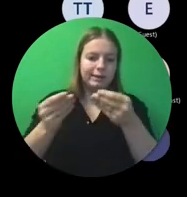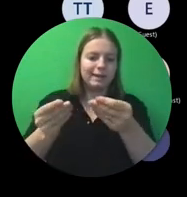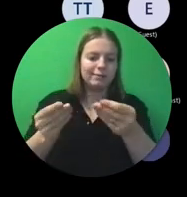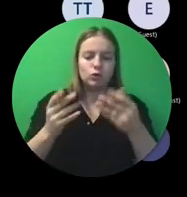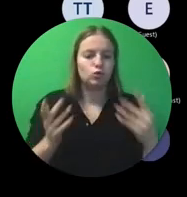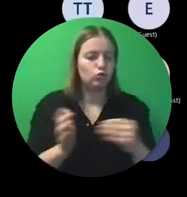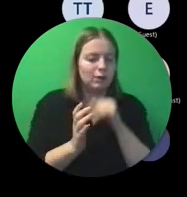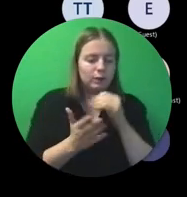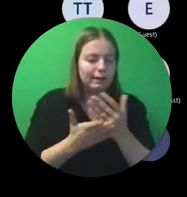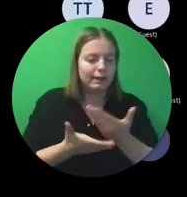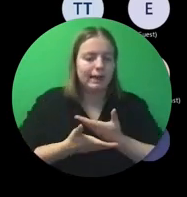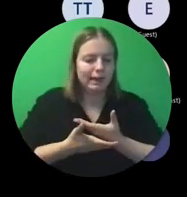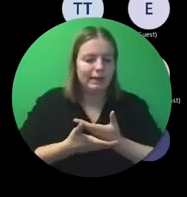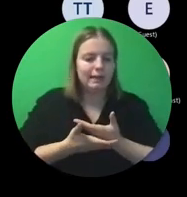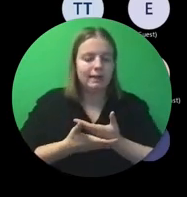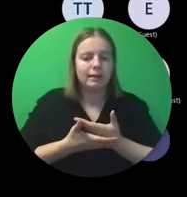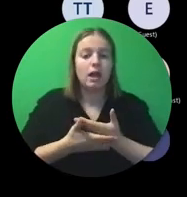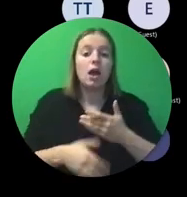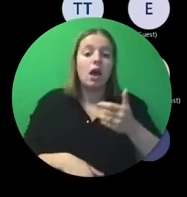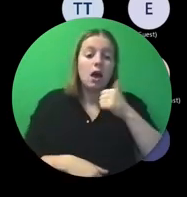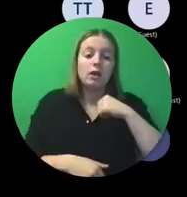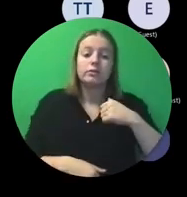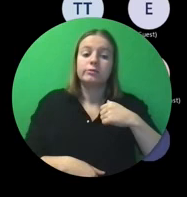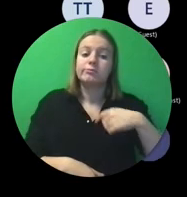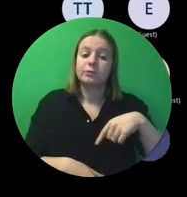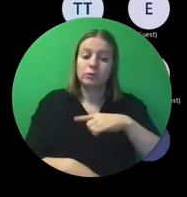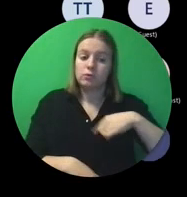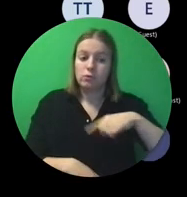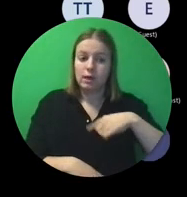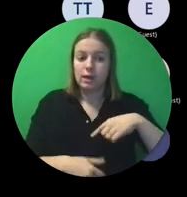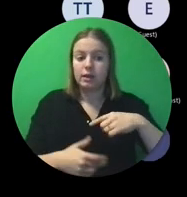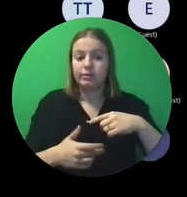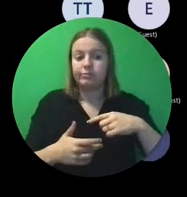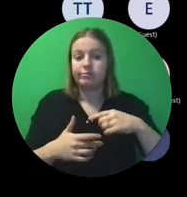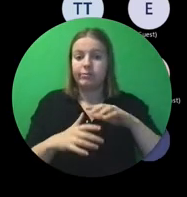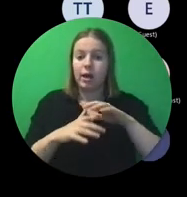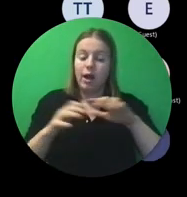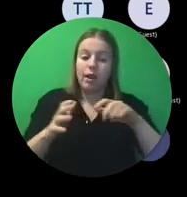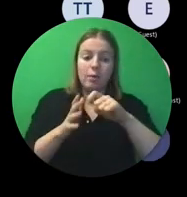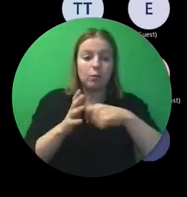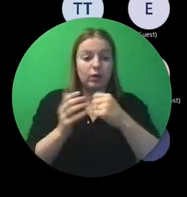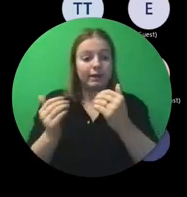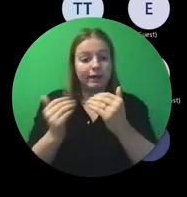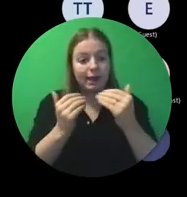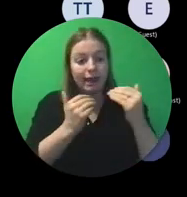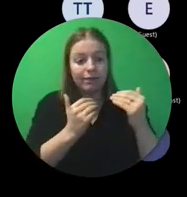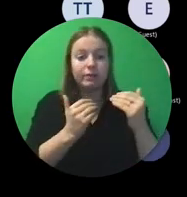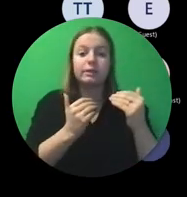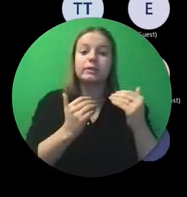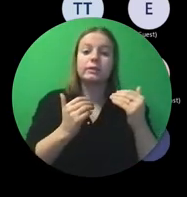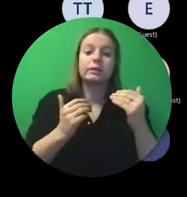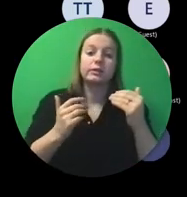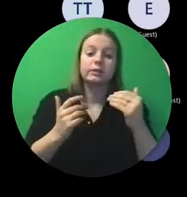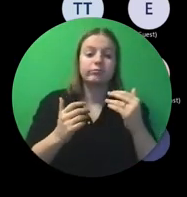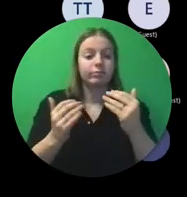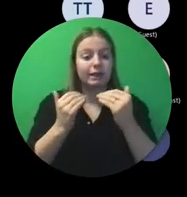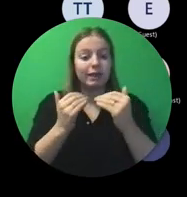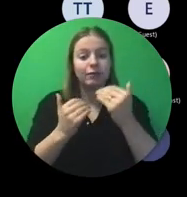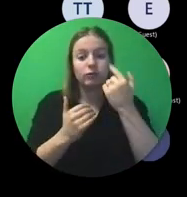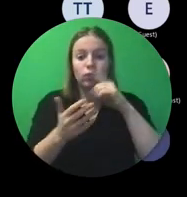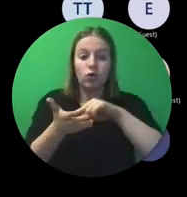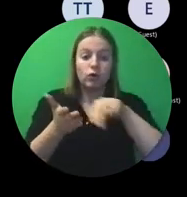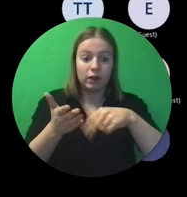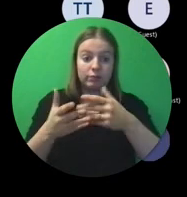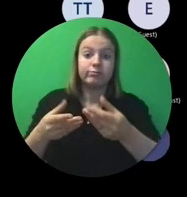nog niet gekregen. ga je krijgen zodra we van jullie de projectgegevens of de gegevens voor jullie contract